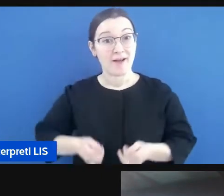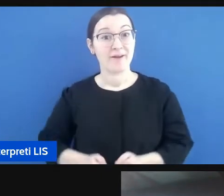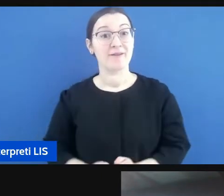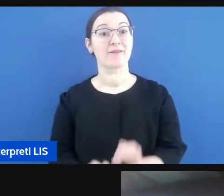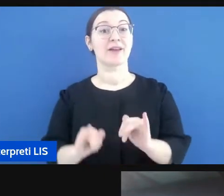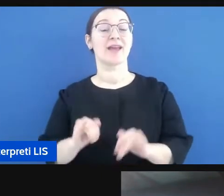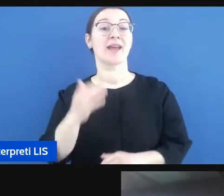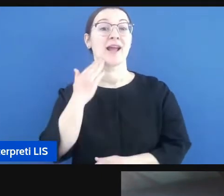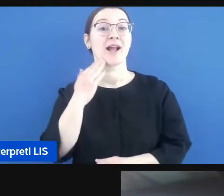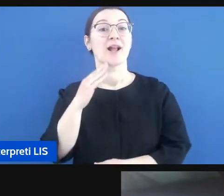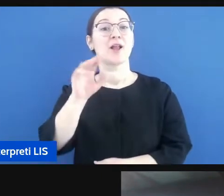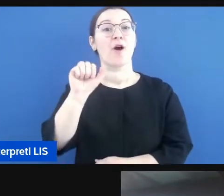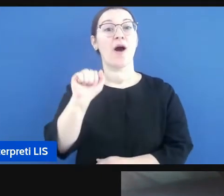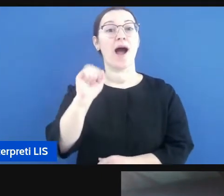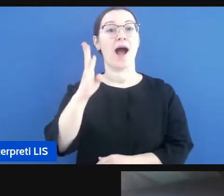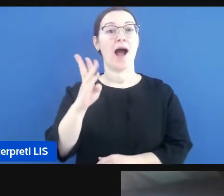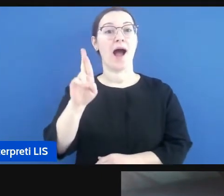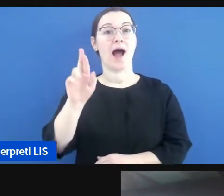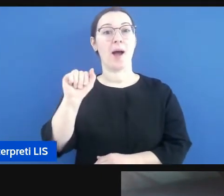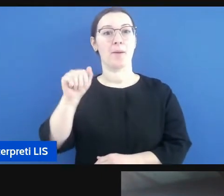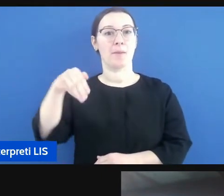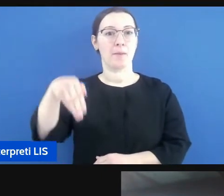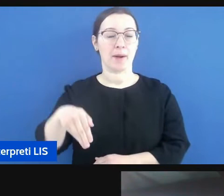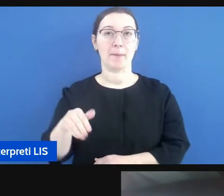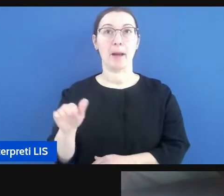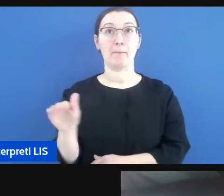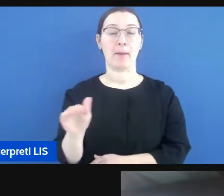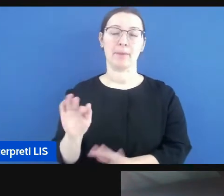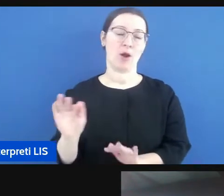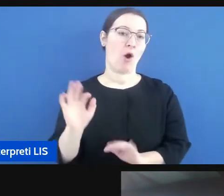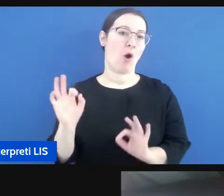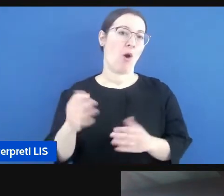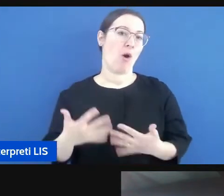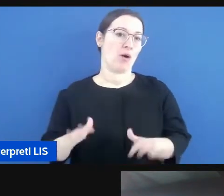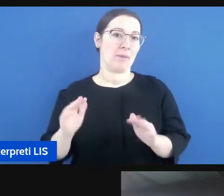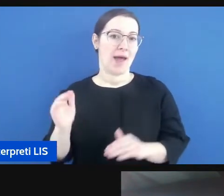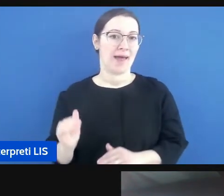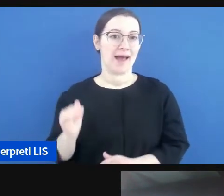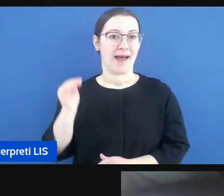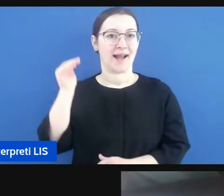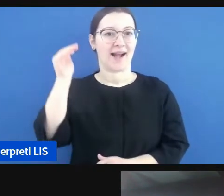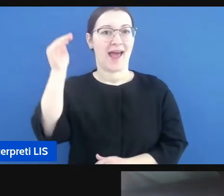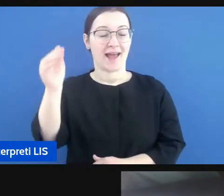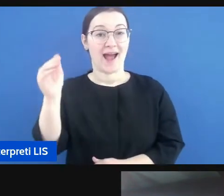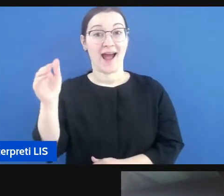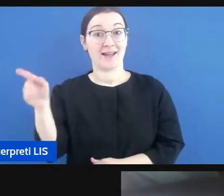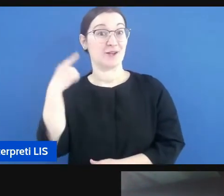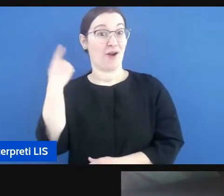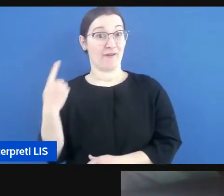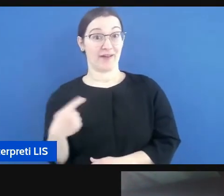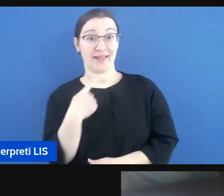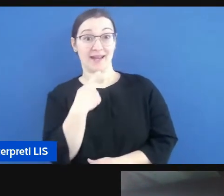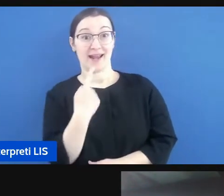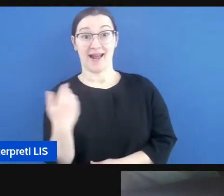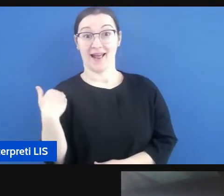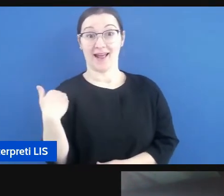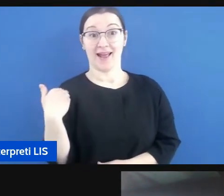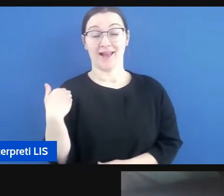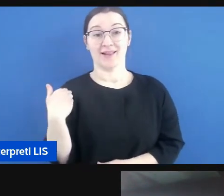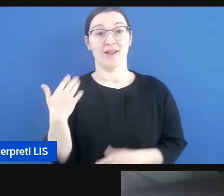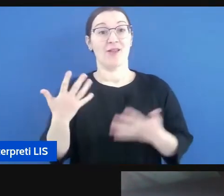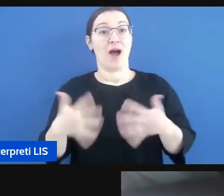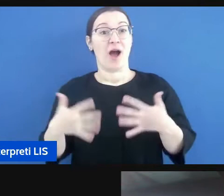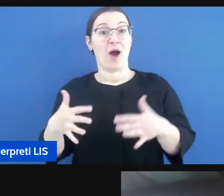che un bambino ormai è un ragazzo appunto come diceva Federica che sta facendo l'ultimo anno di